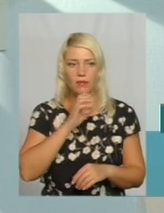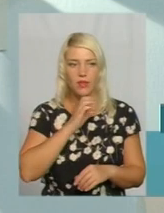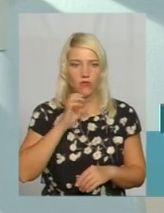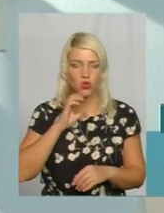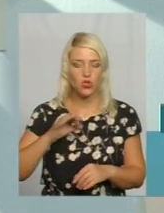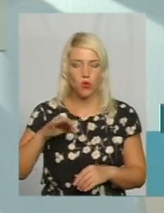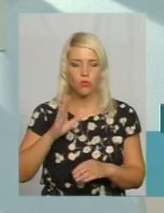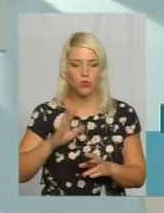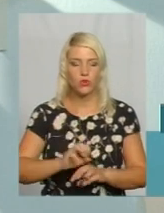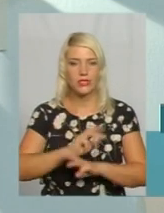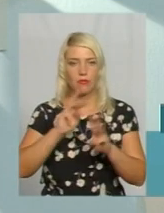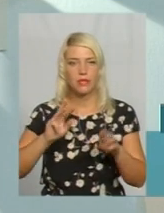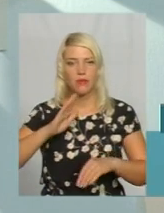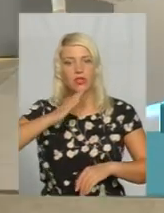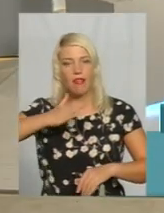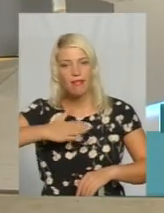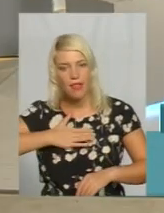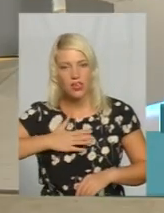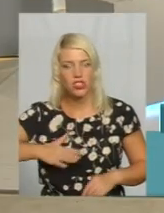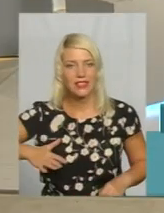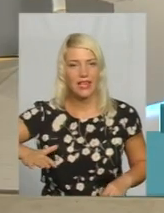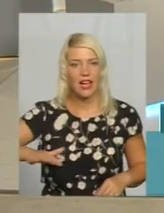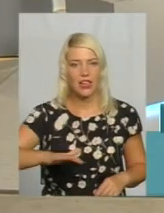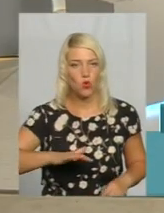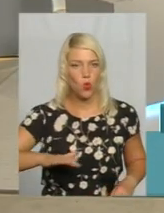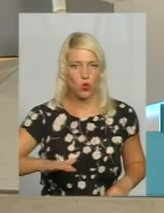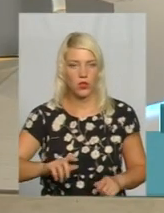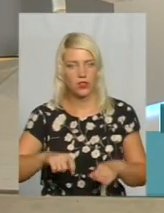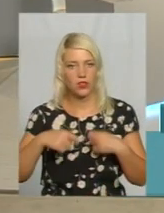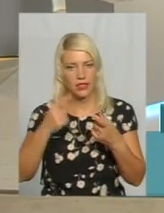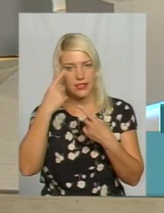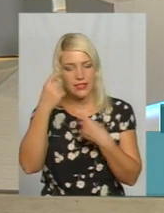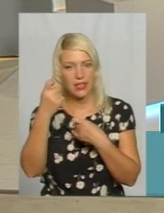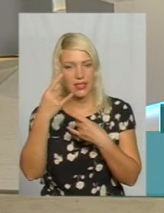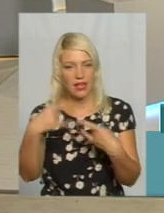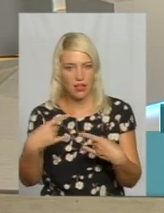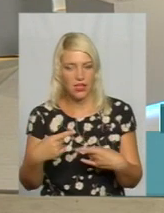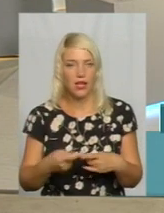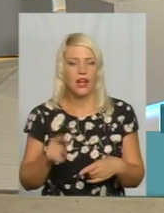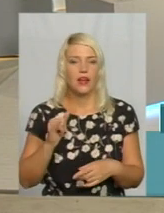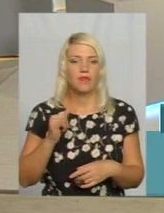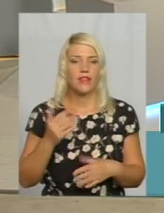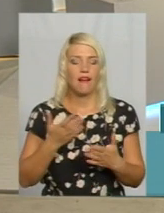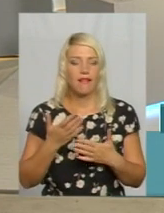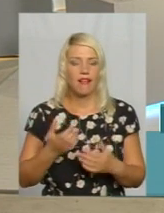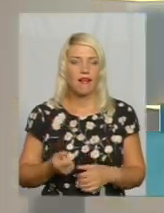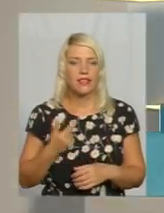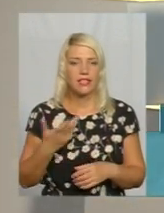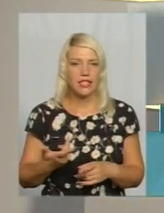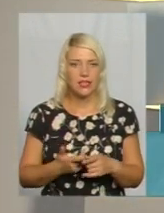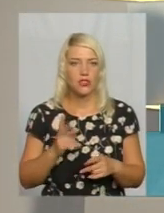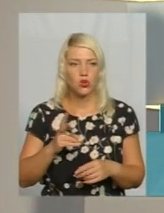з нашої території. А яка кількість абонентів в нашій області користується аналоговим